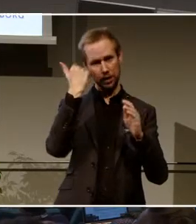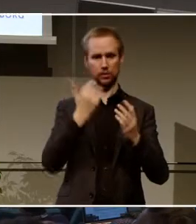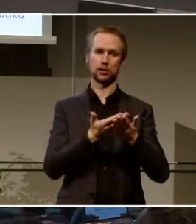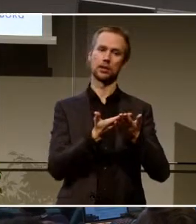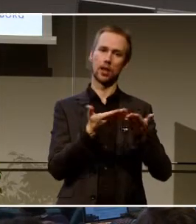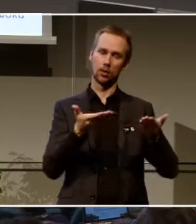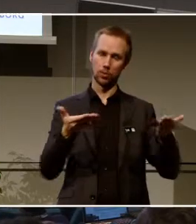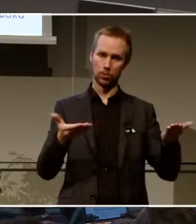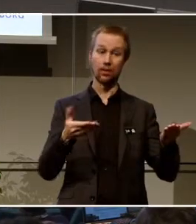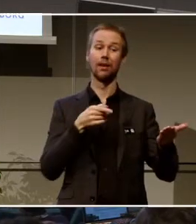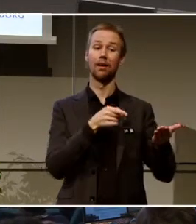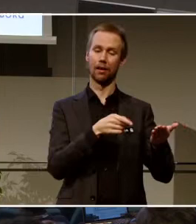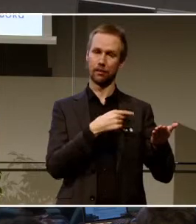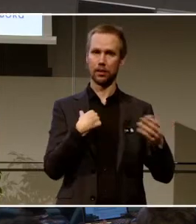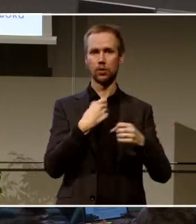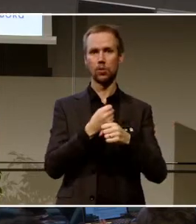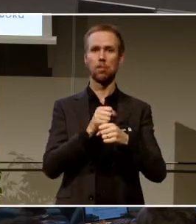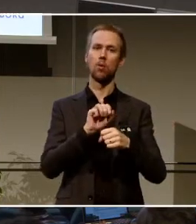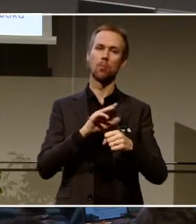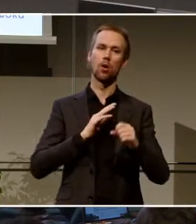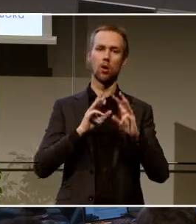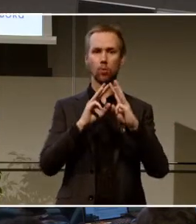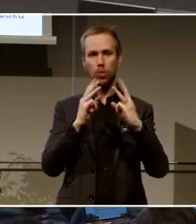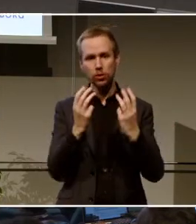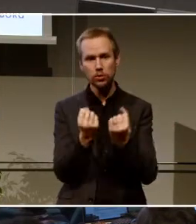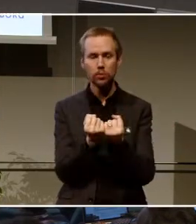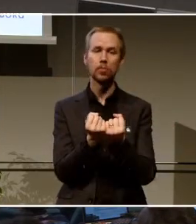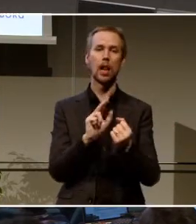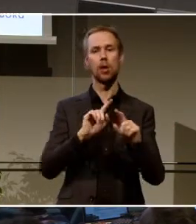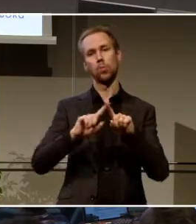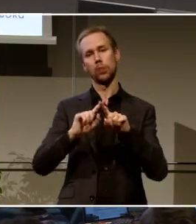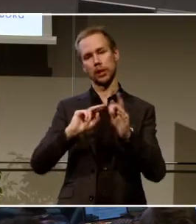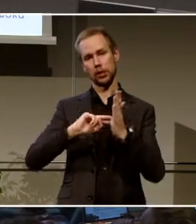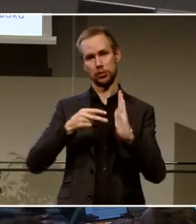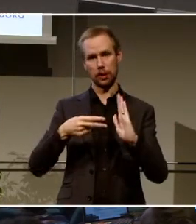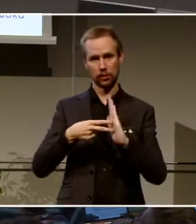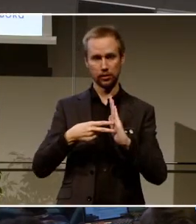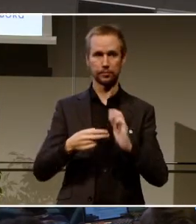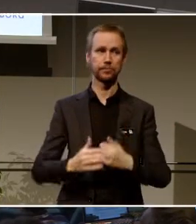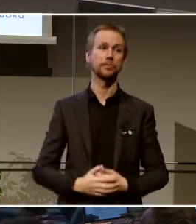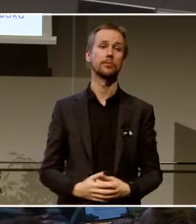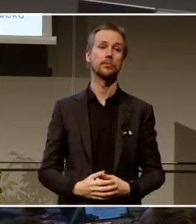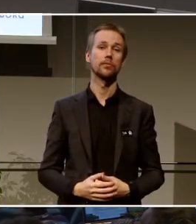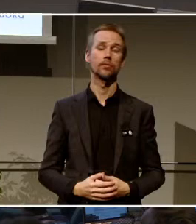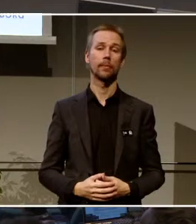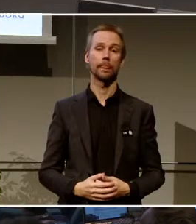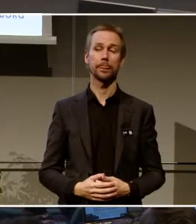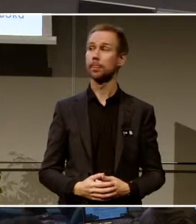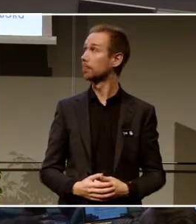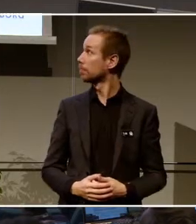vi jobbar när vi har workshops. Eller arrangemang på olika sätt. Och där har vi då